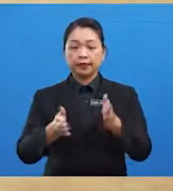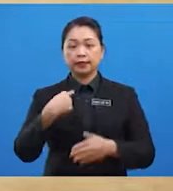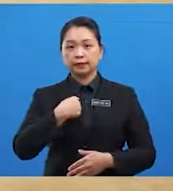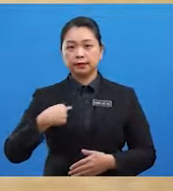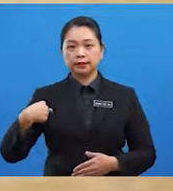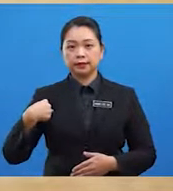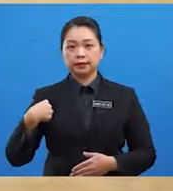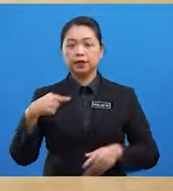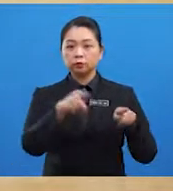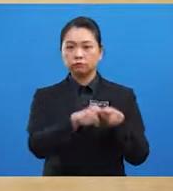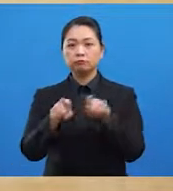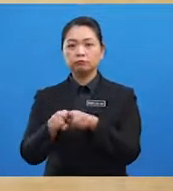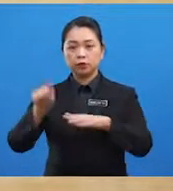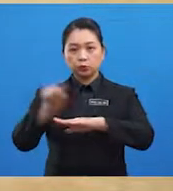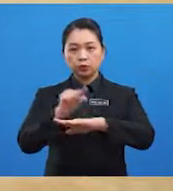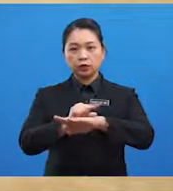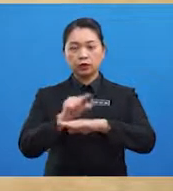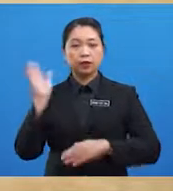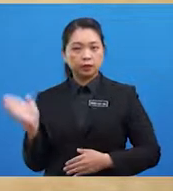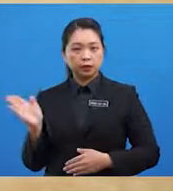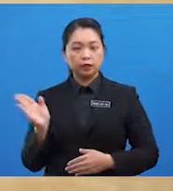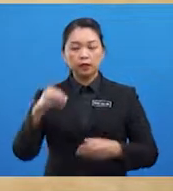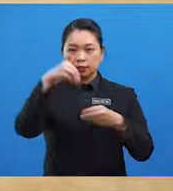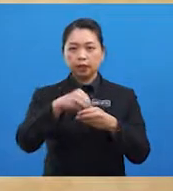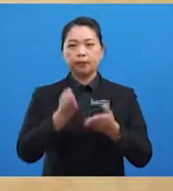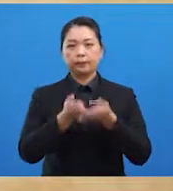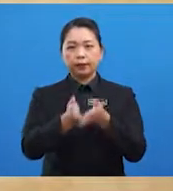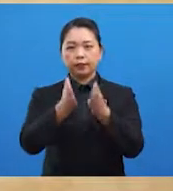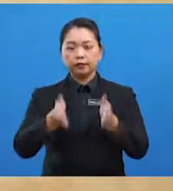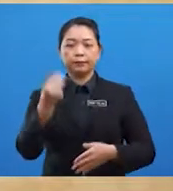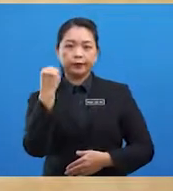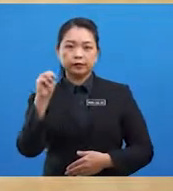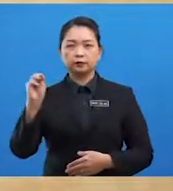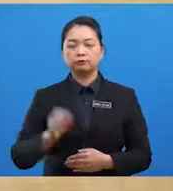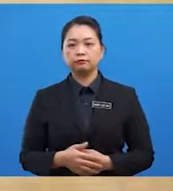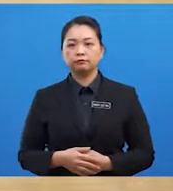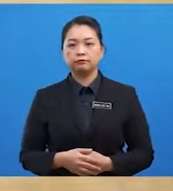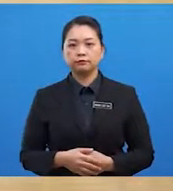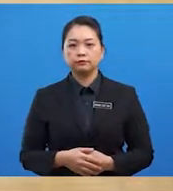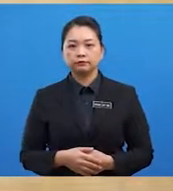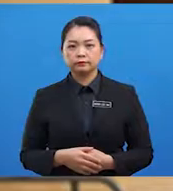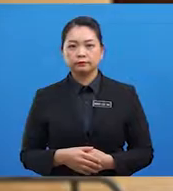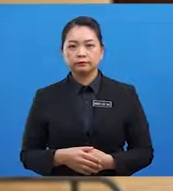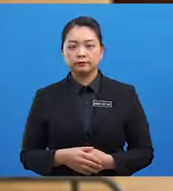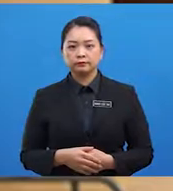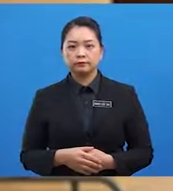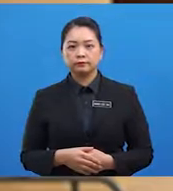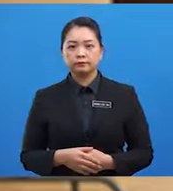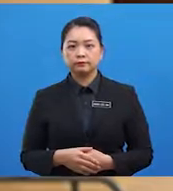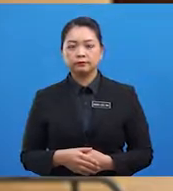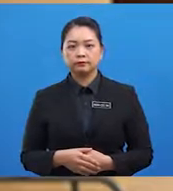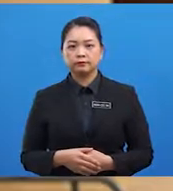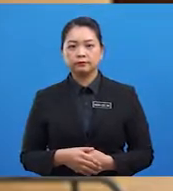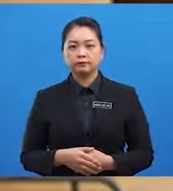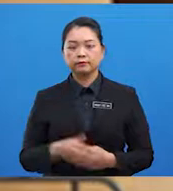turut menggunakan Astrolab dalam pelayaran mereka Pelayar-pelajar